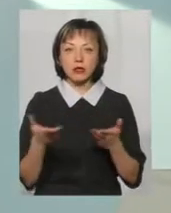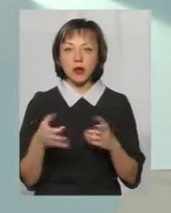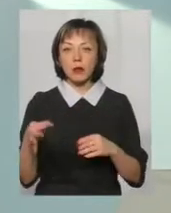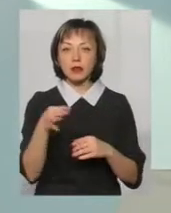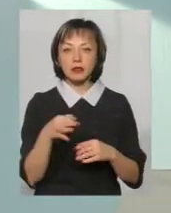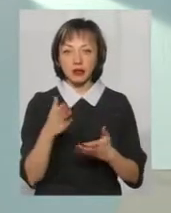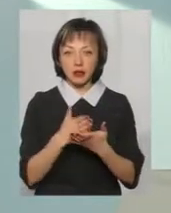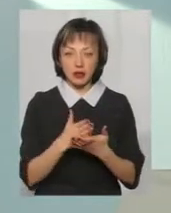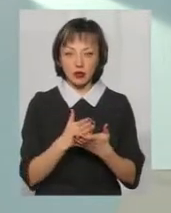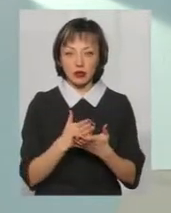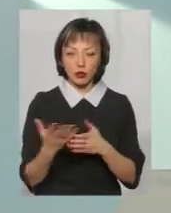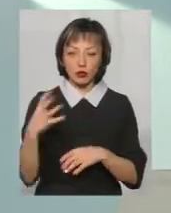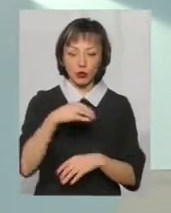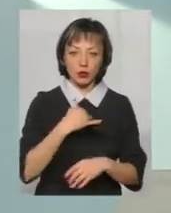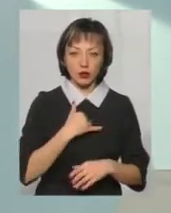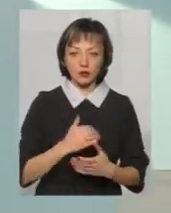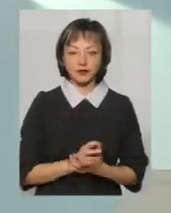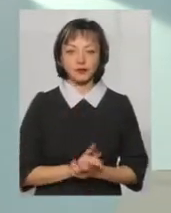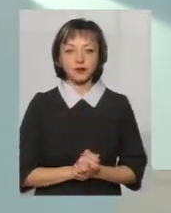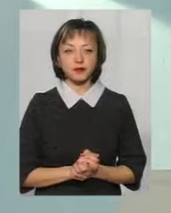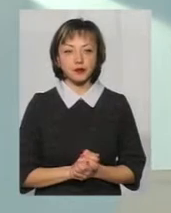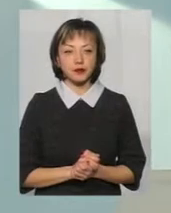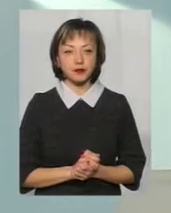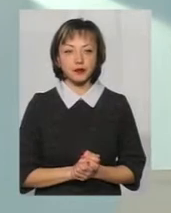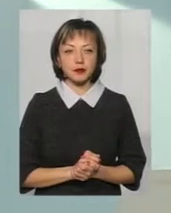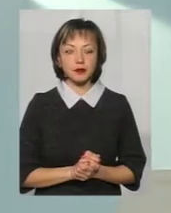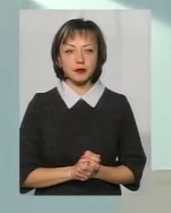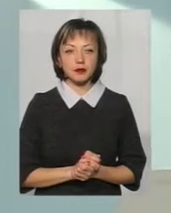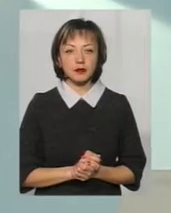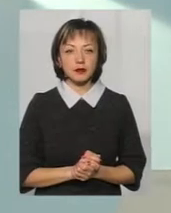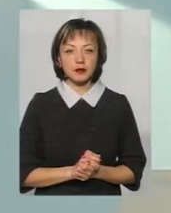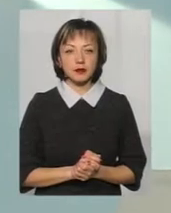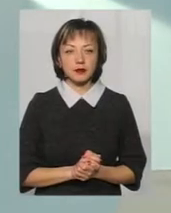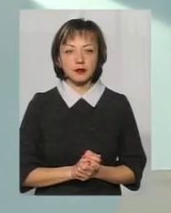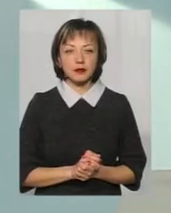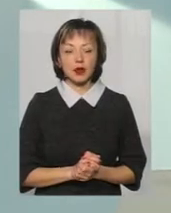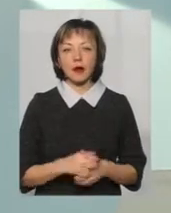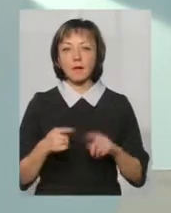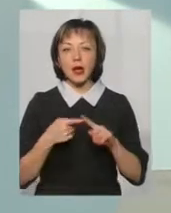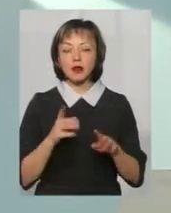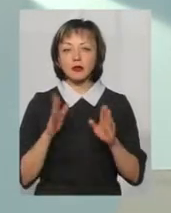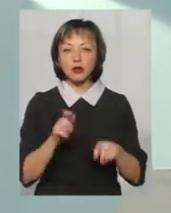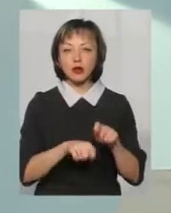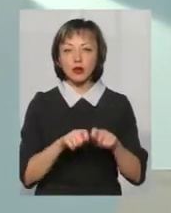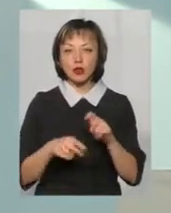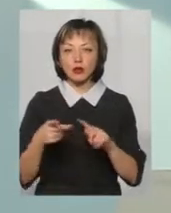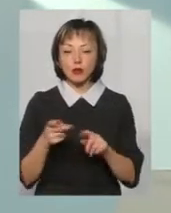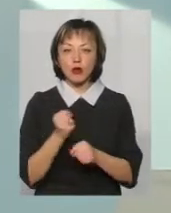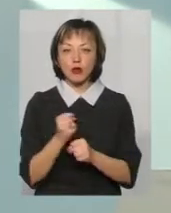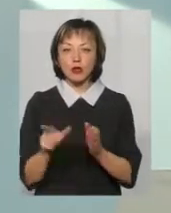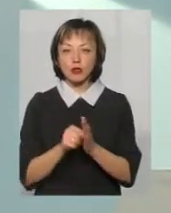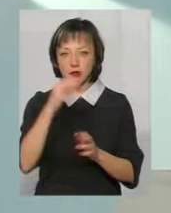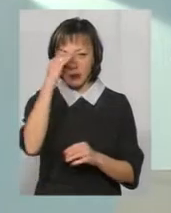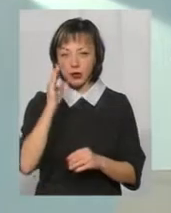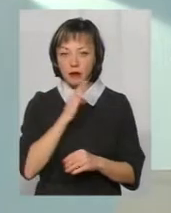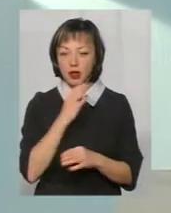областей є діти в нашій області. Тобто, перше, це буде моніторинг. Друге, це буде робота з батьками з